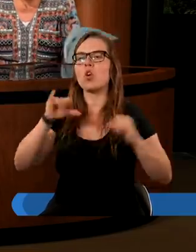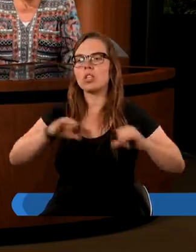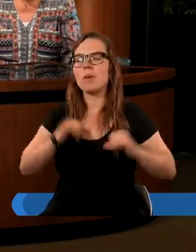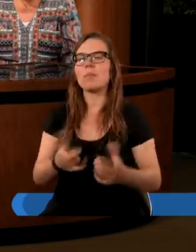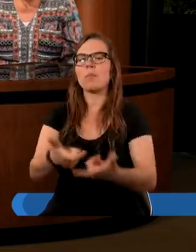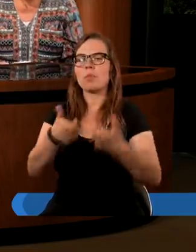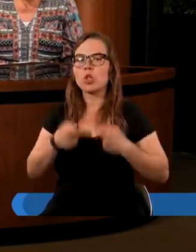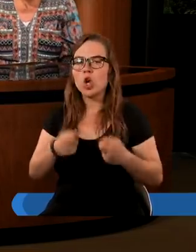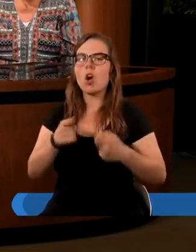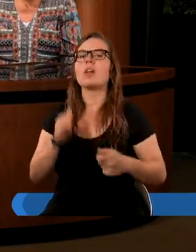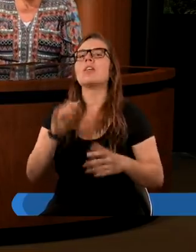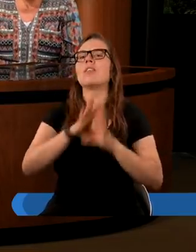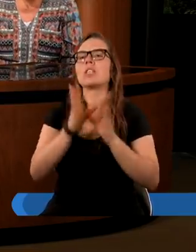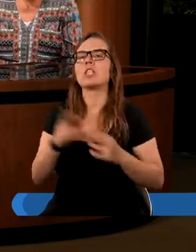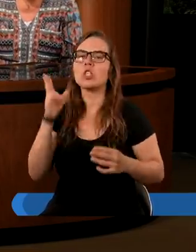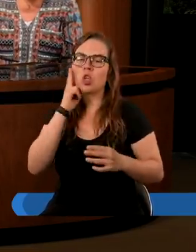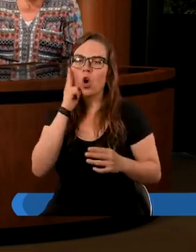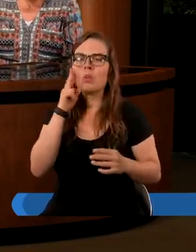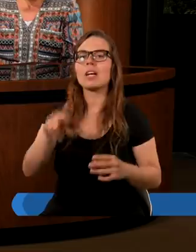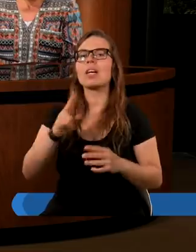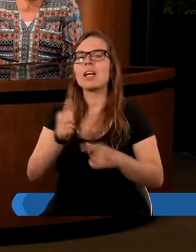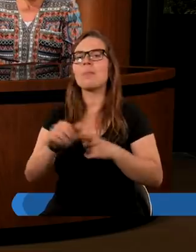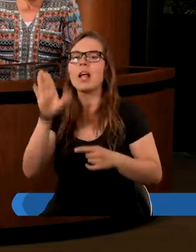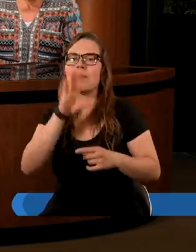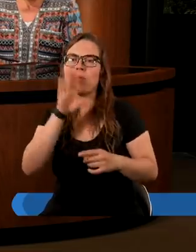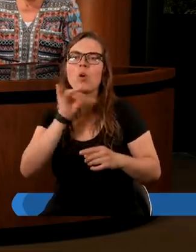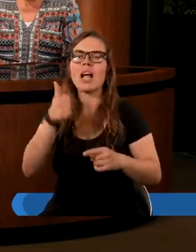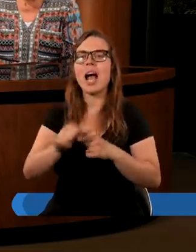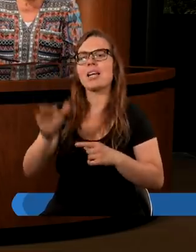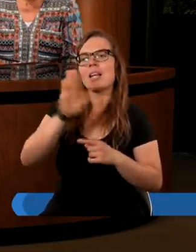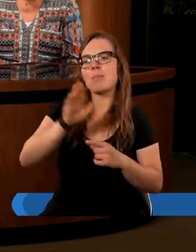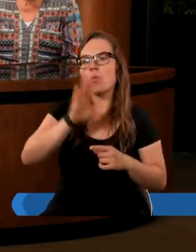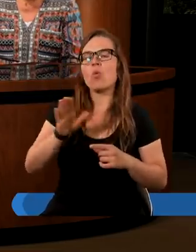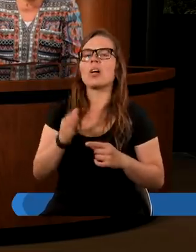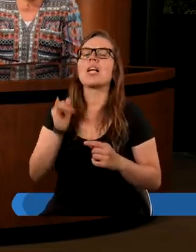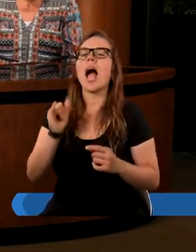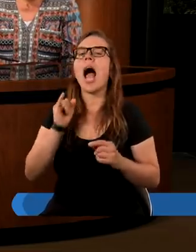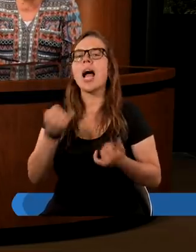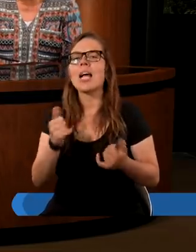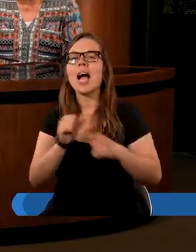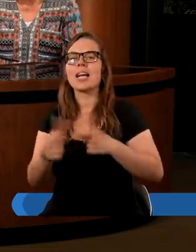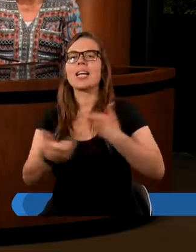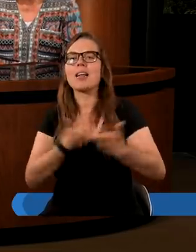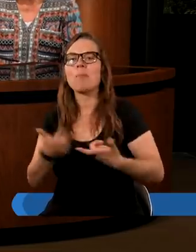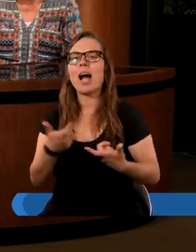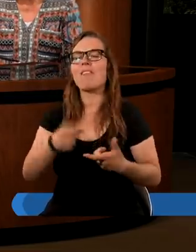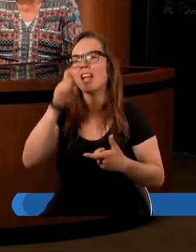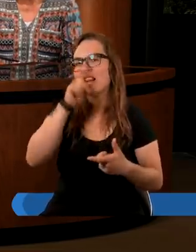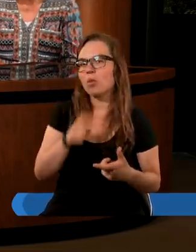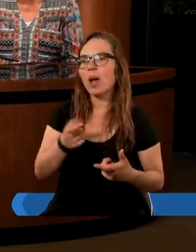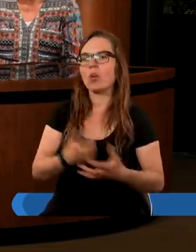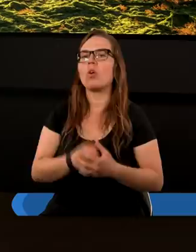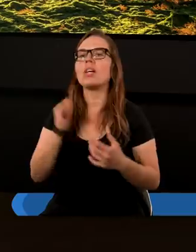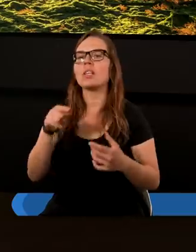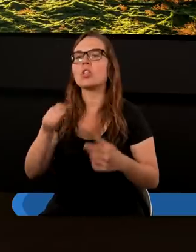pociągnie. Wszyscy zrozumieją, kim jest Bóg. Jaki jest Bóg. A jaki jest sprawca złego.